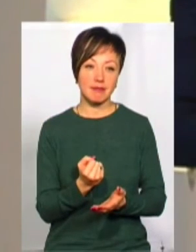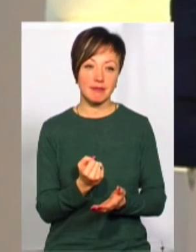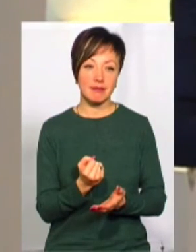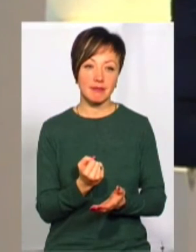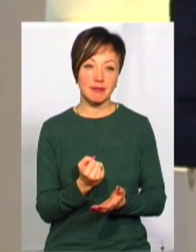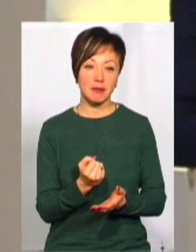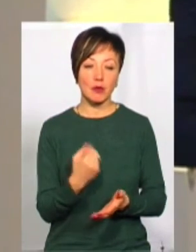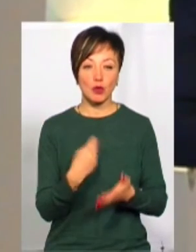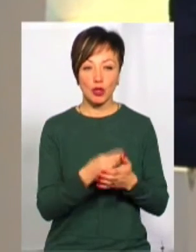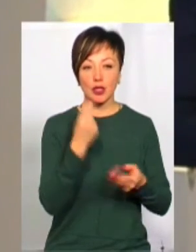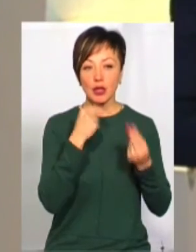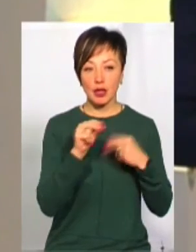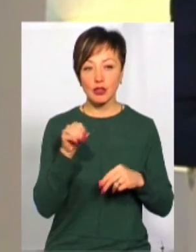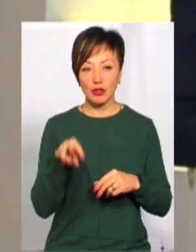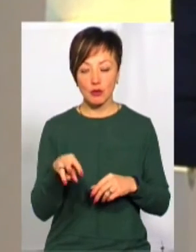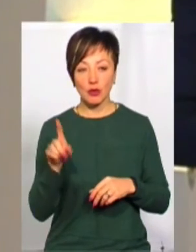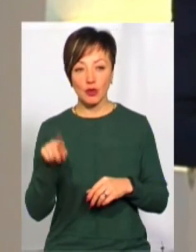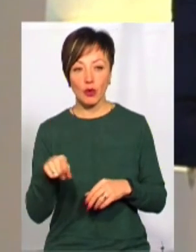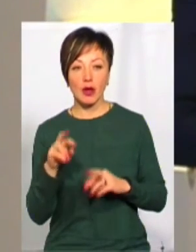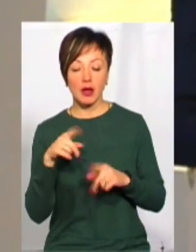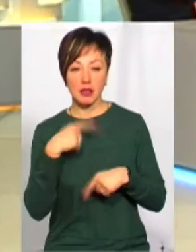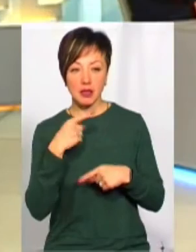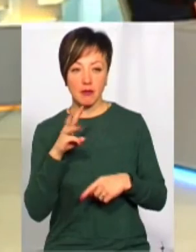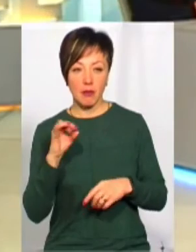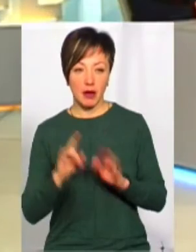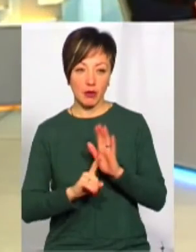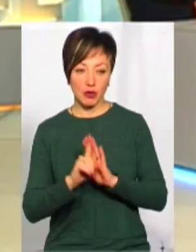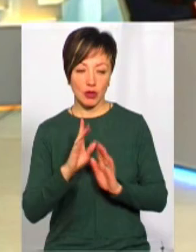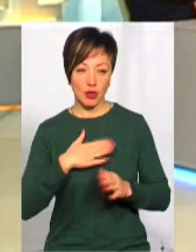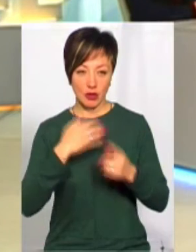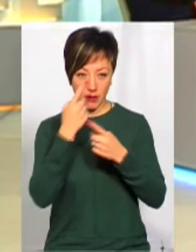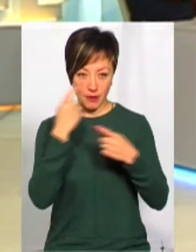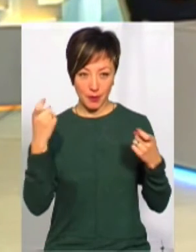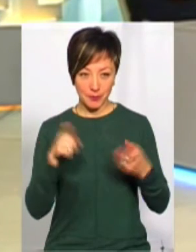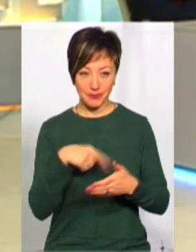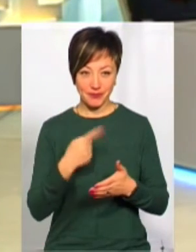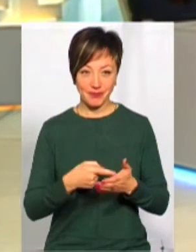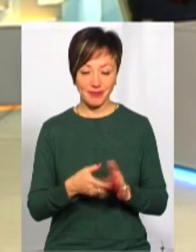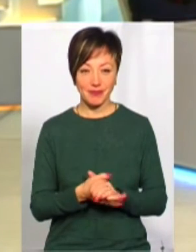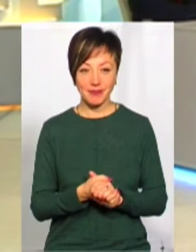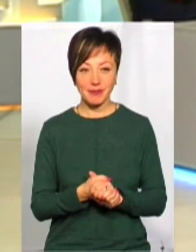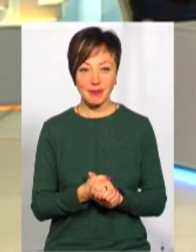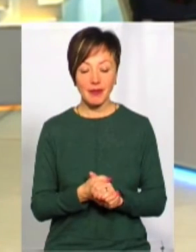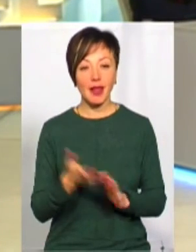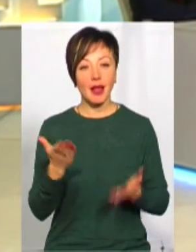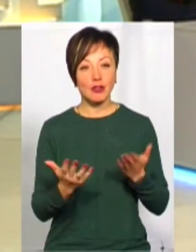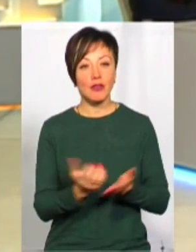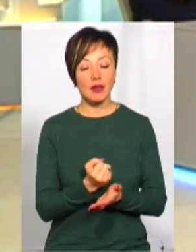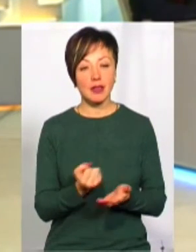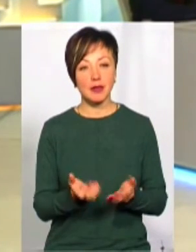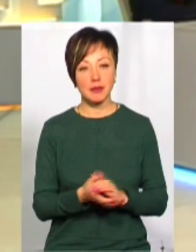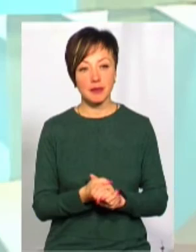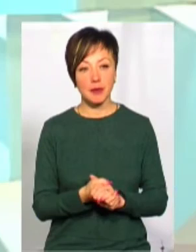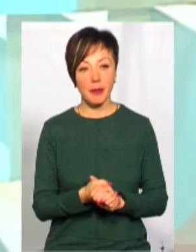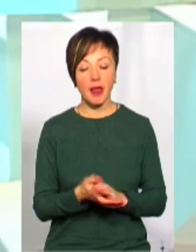кращим, ніж то, як зауважив мер на початку нашого ефіру, так? Якщо вийде. Ми